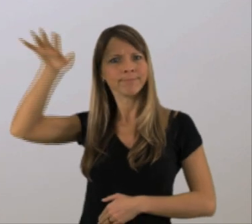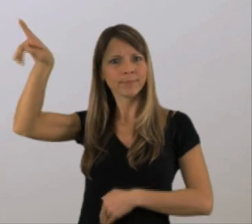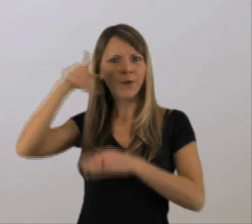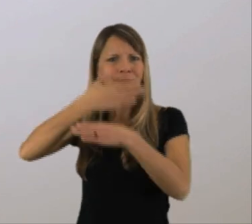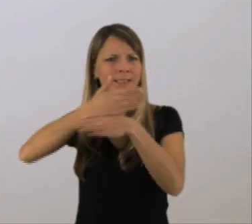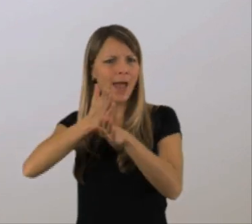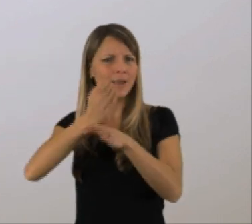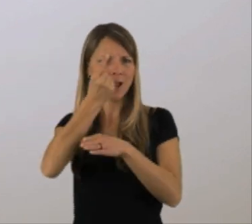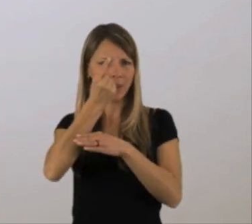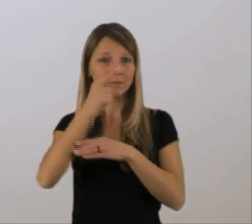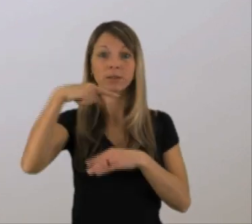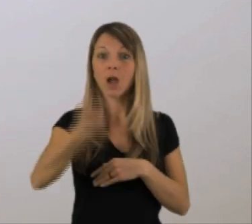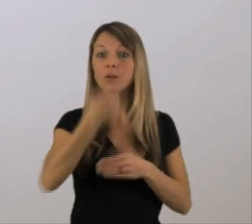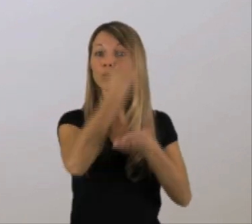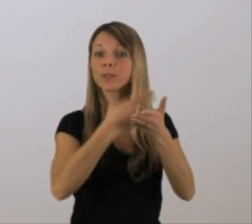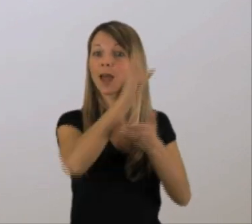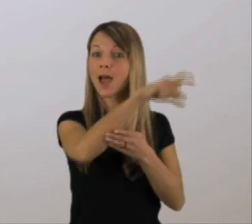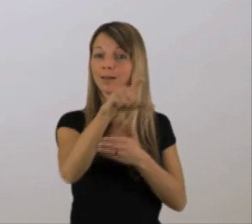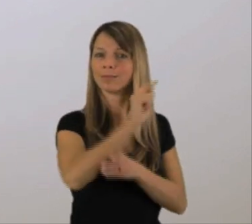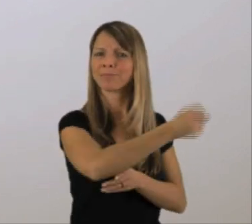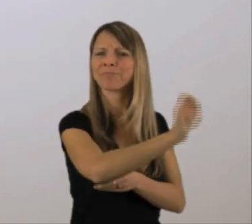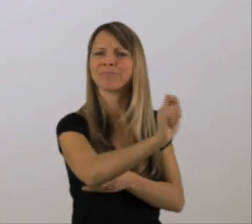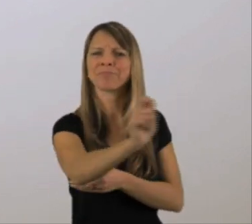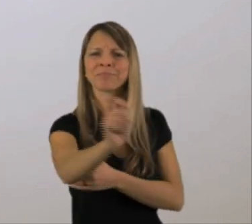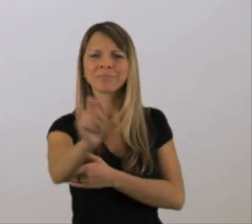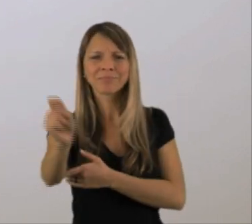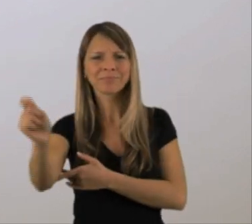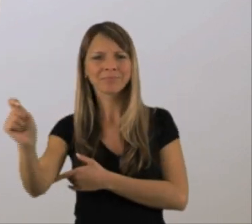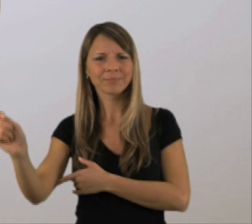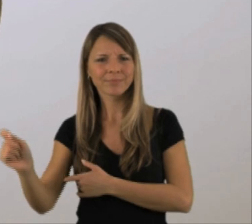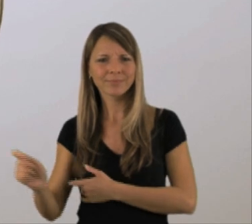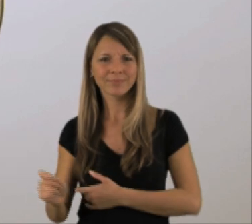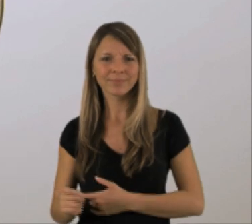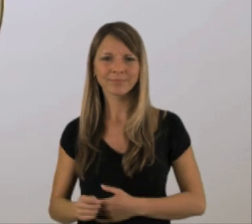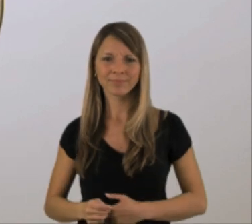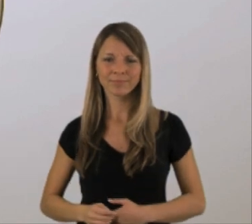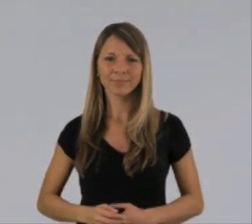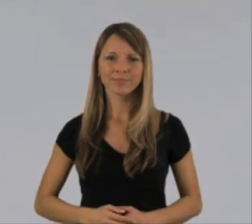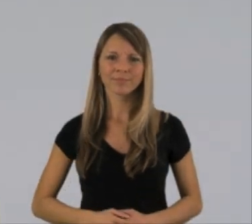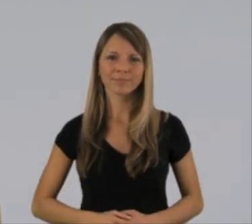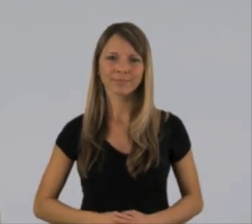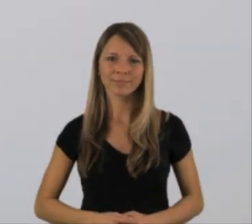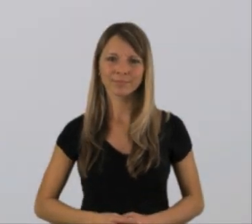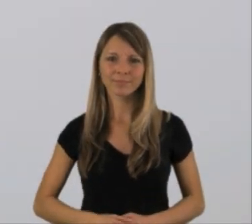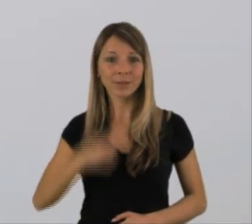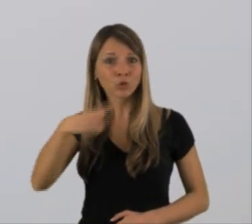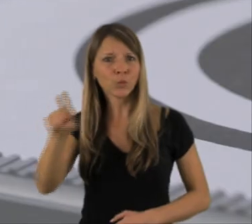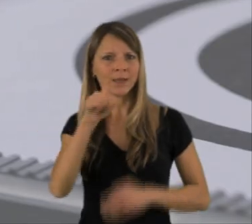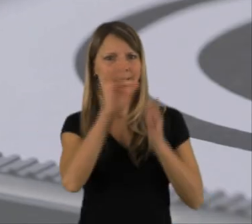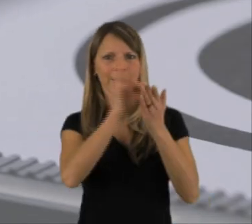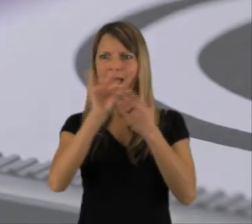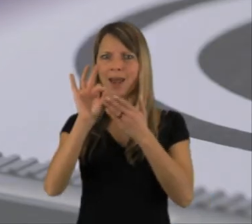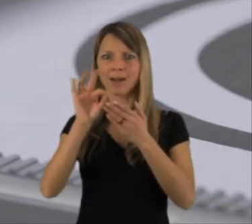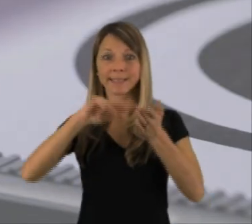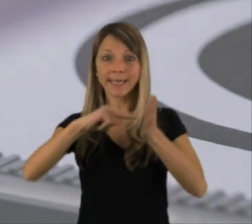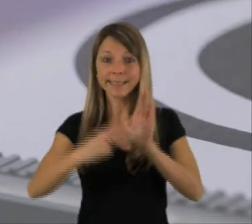Abgaben nach einem speziellen Schlüssel auf ihre Mitglieder. Allerdings ist nicht nur ihr hoher Verwaltungsaufwand umstritten. Soweit so relativ